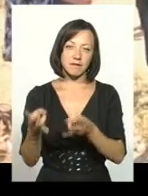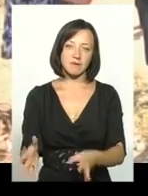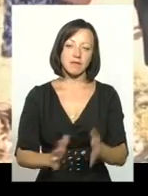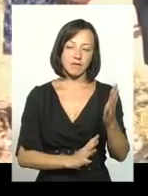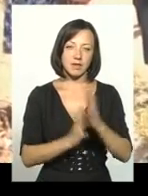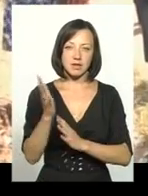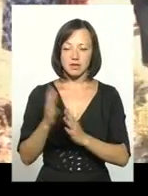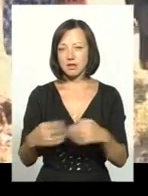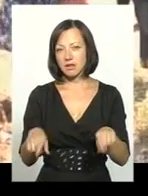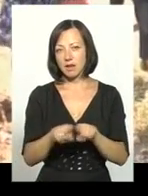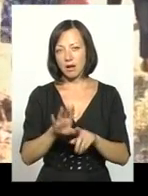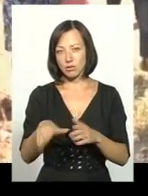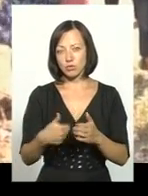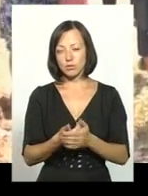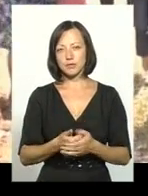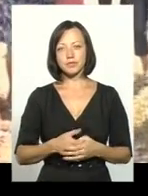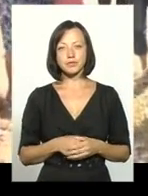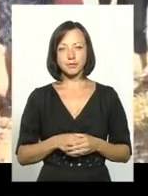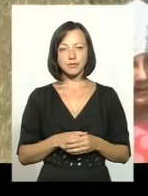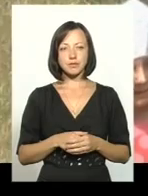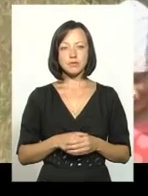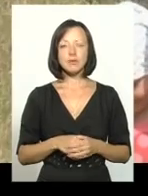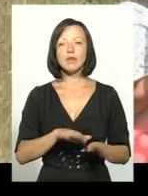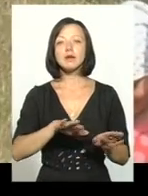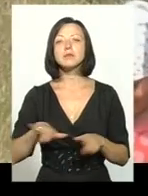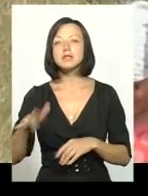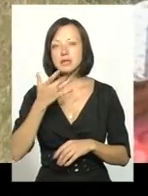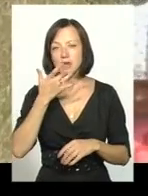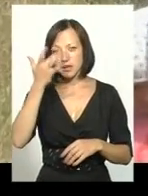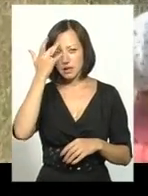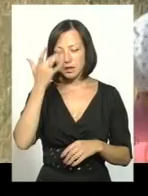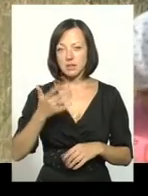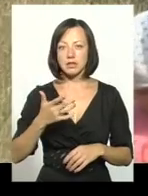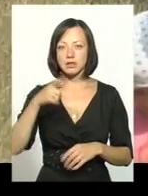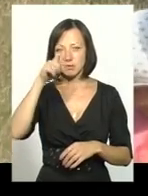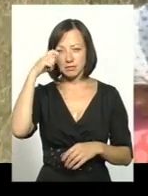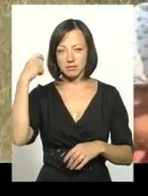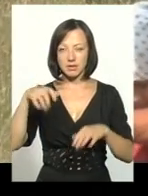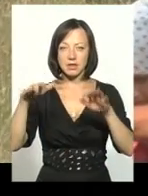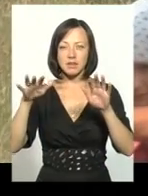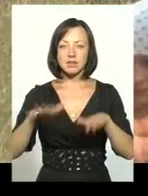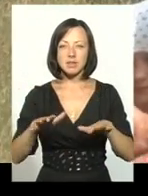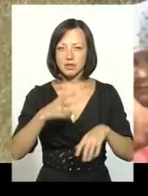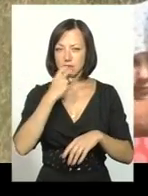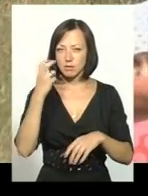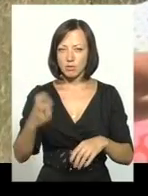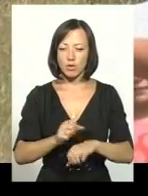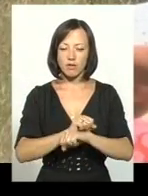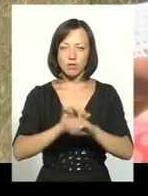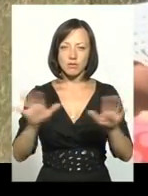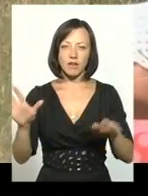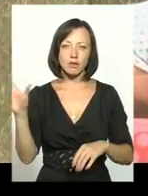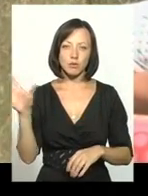узбічах полів, так і продовжують там залишатися. Після літніх, практично тропічних злив, сморід розвивається